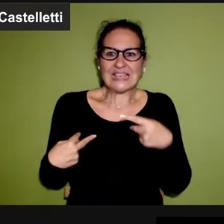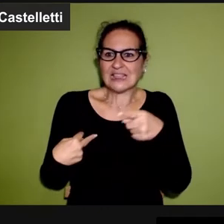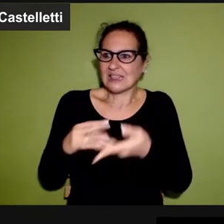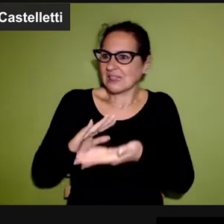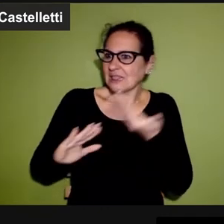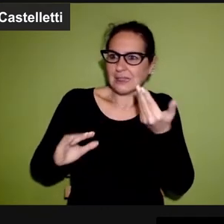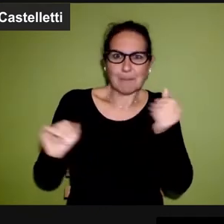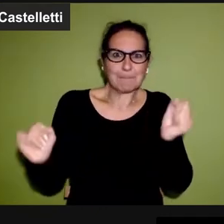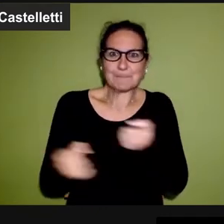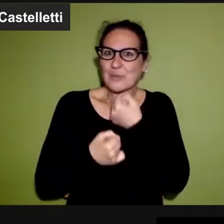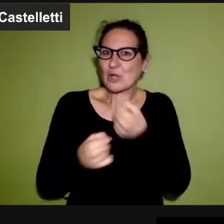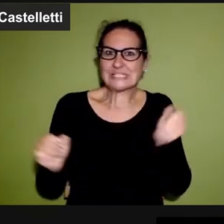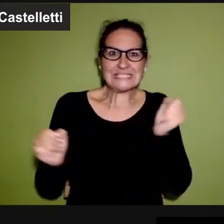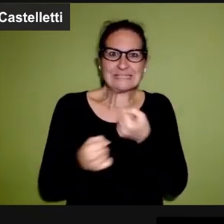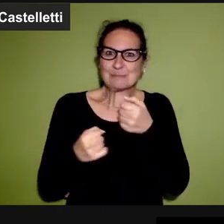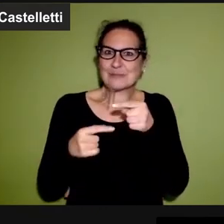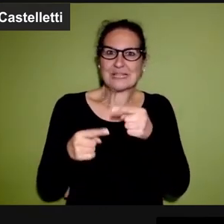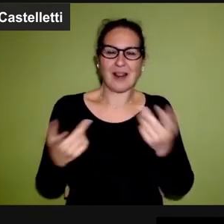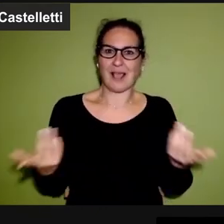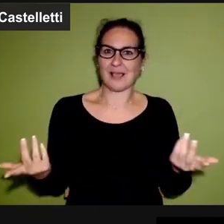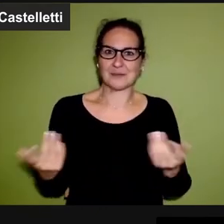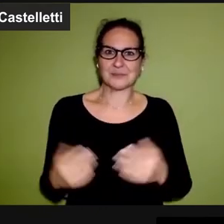'esistenza è ineludibile.